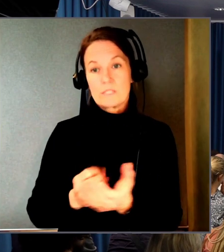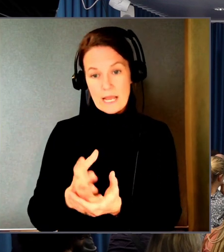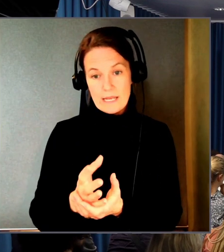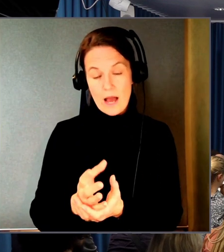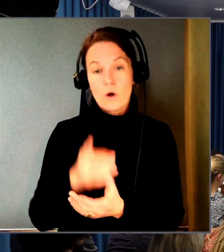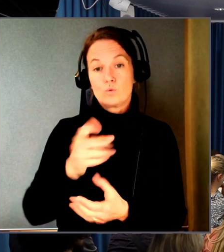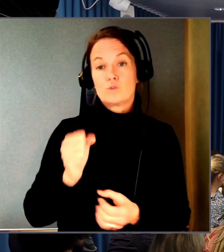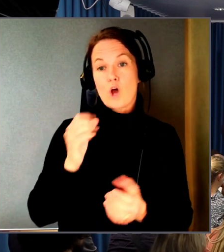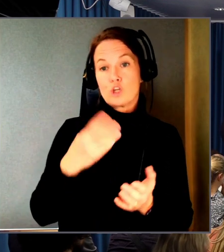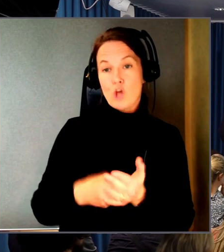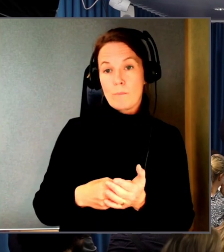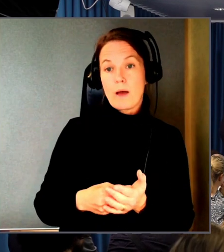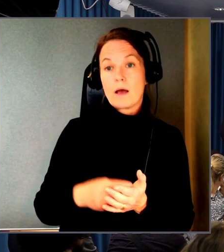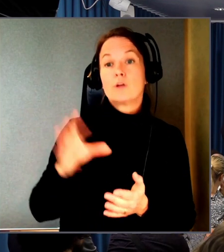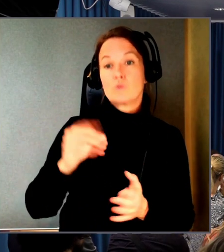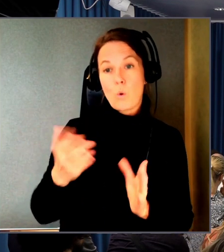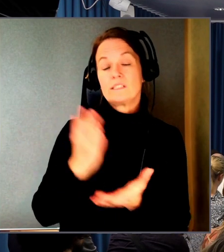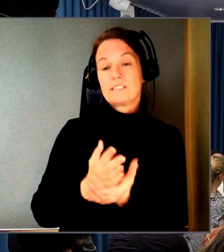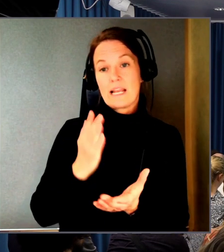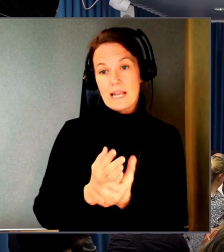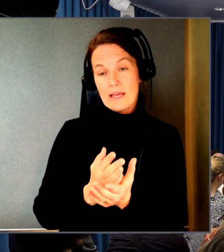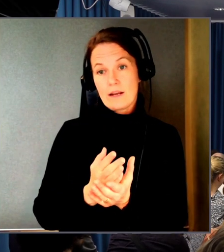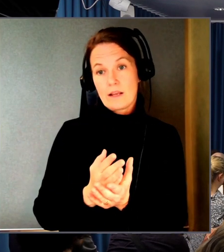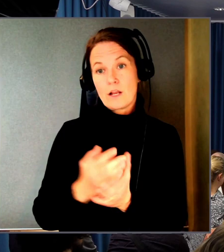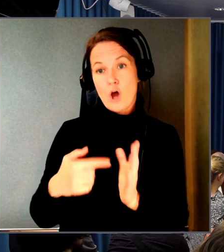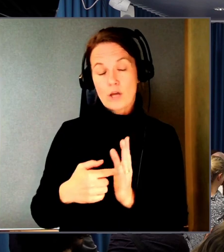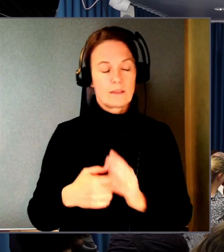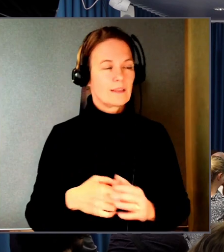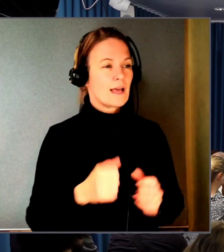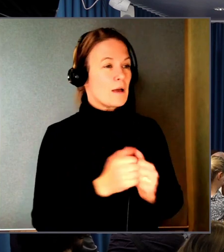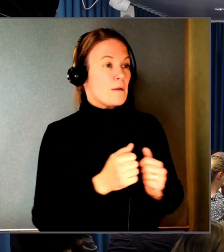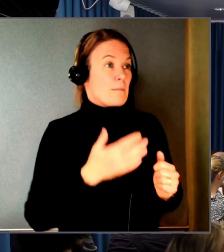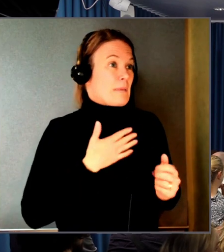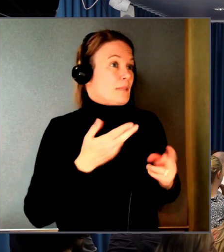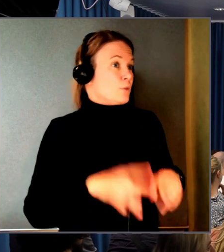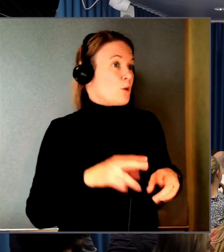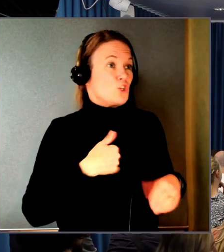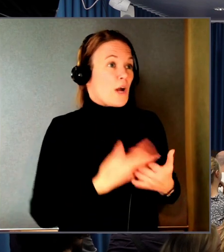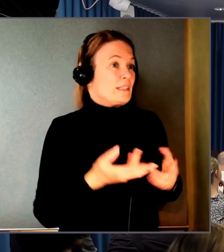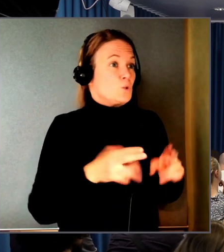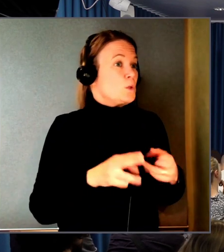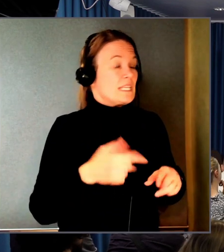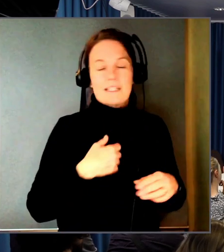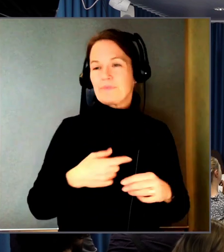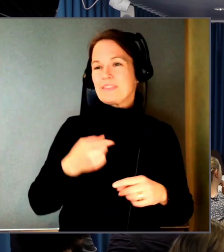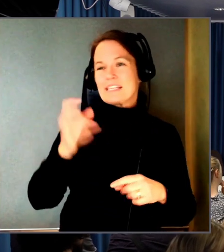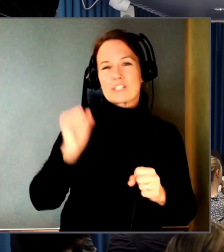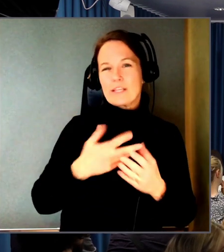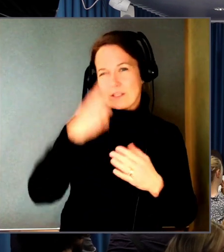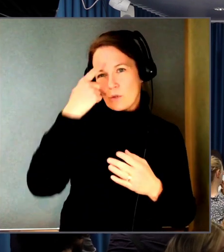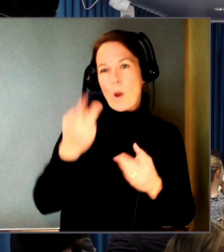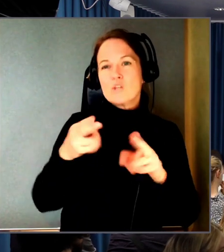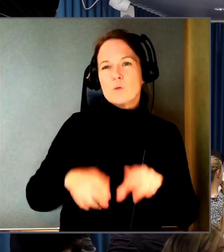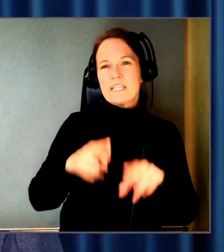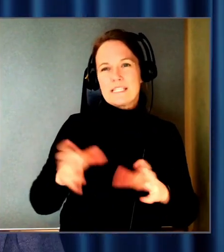Men ja, jag är inte jurist. Jag är webb... Men alltså vi ska inte tro att juristerna kommer lösa det här.